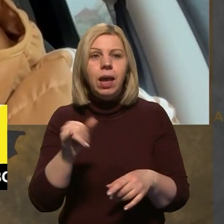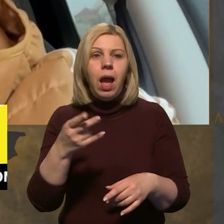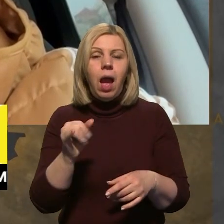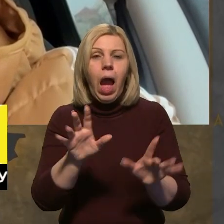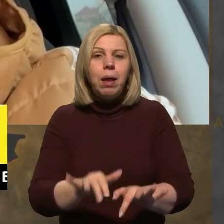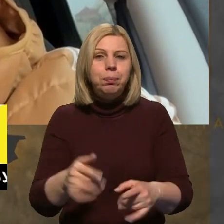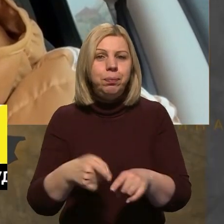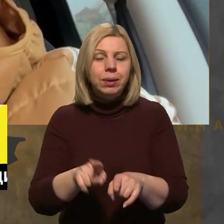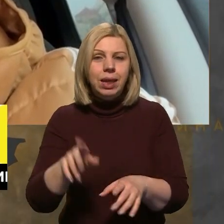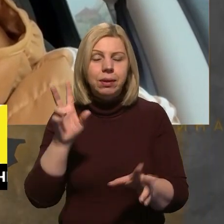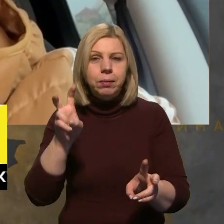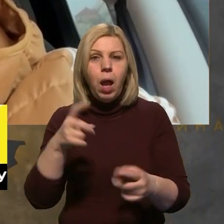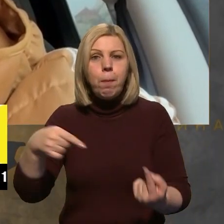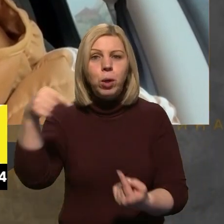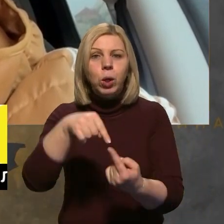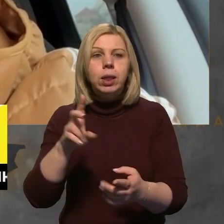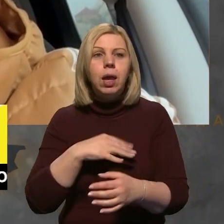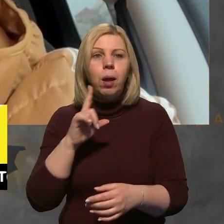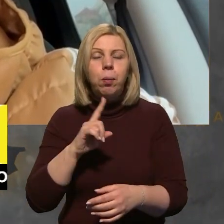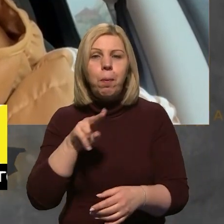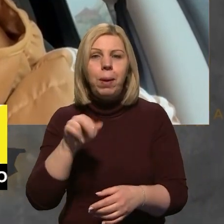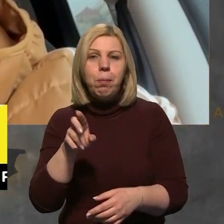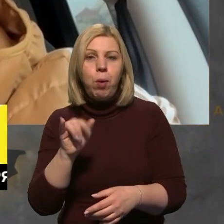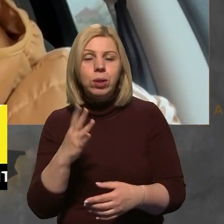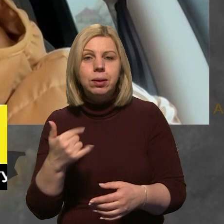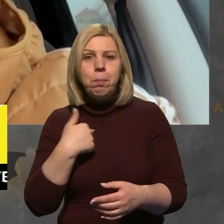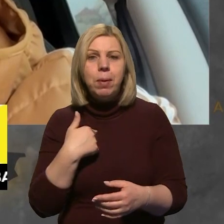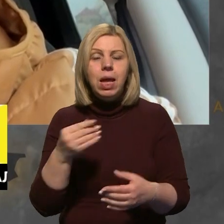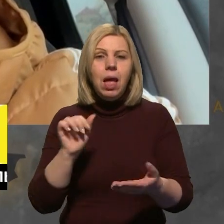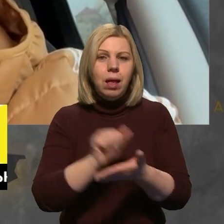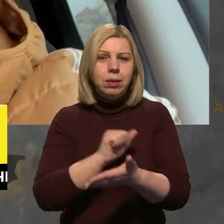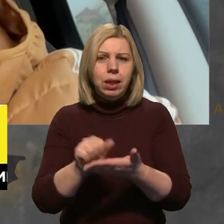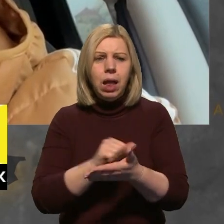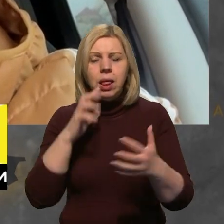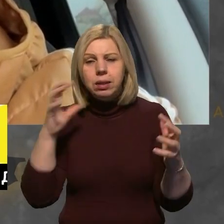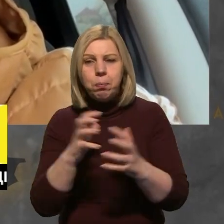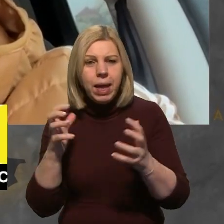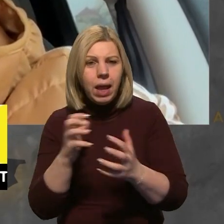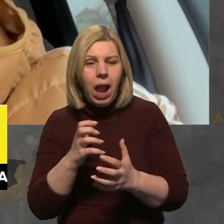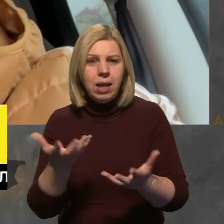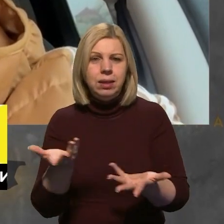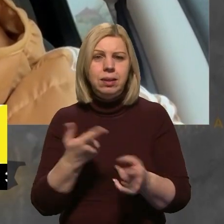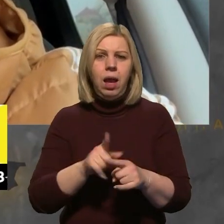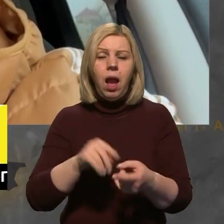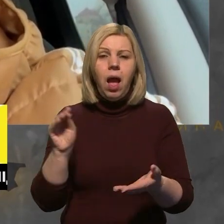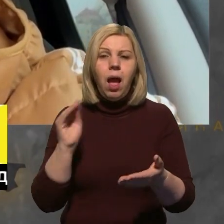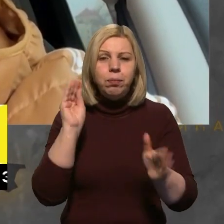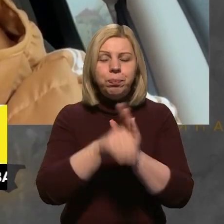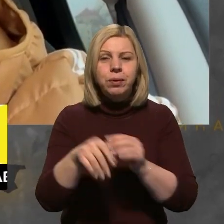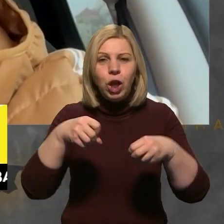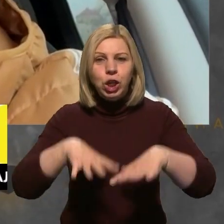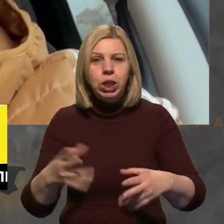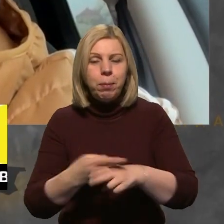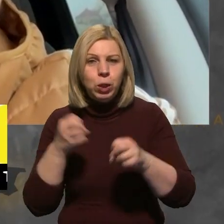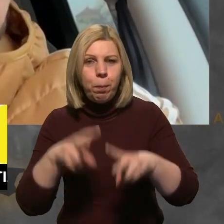це вважається такий підхід, як у нас поки блокбокс. Тобто, ми декларуємо, що у нас там не зберігається дані, декларуємо якісь рішення по